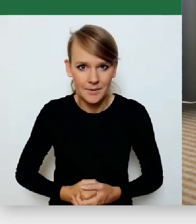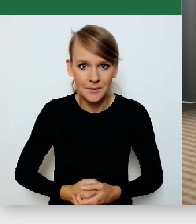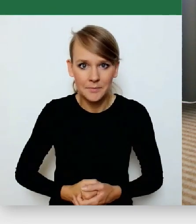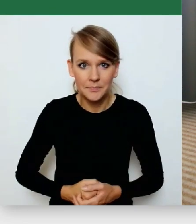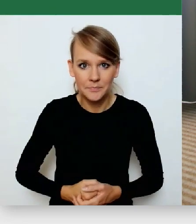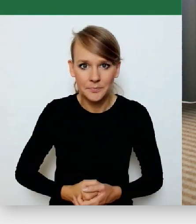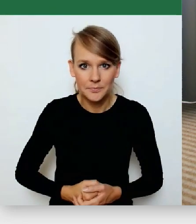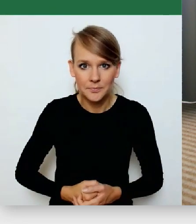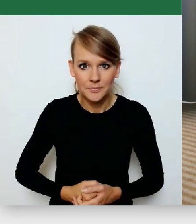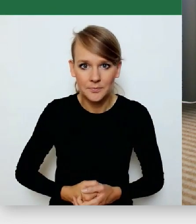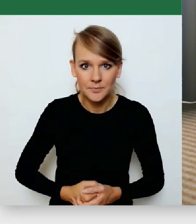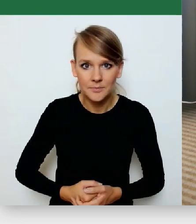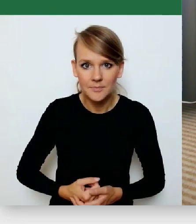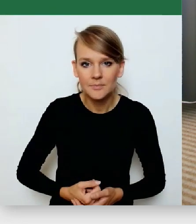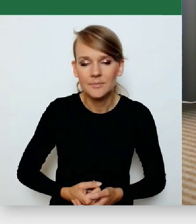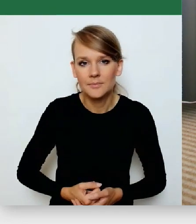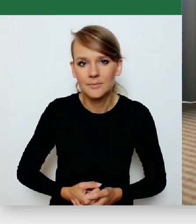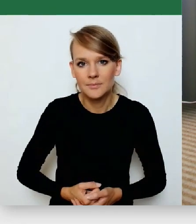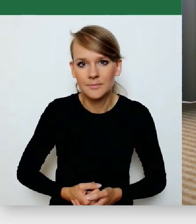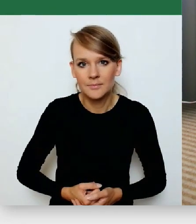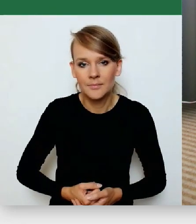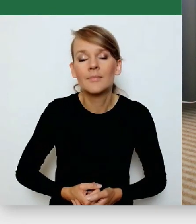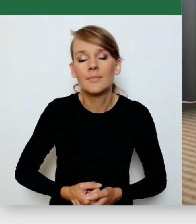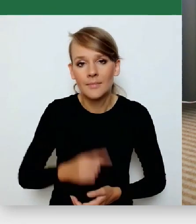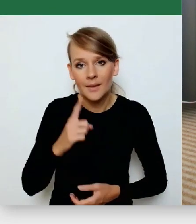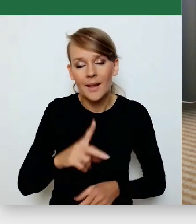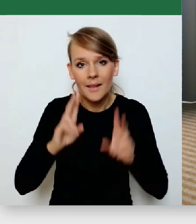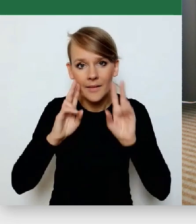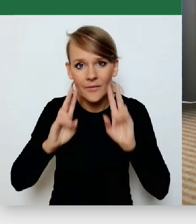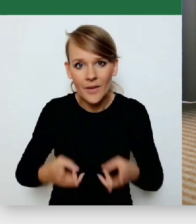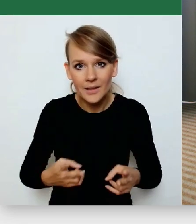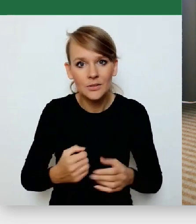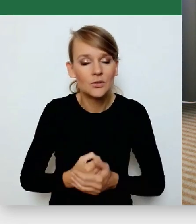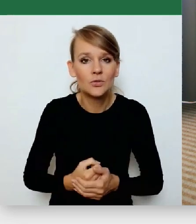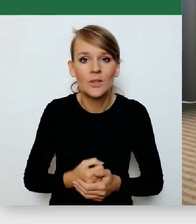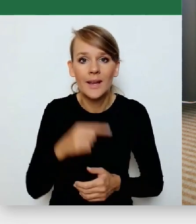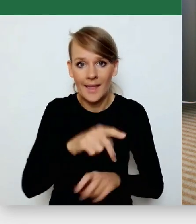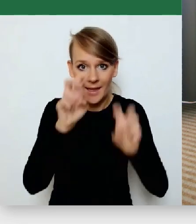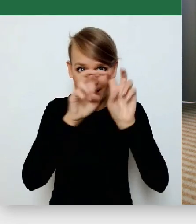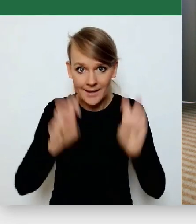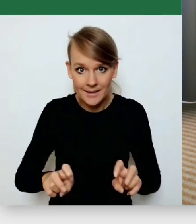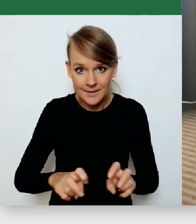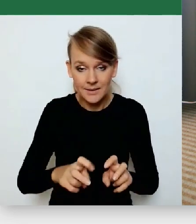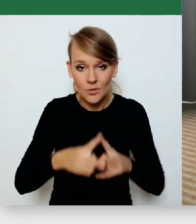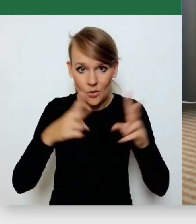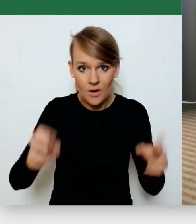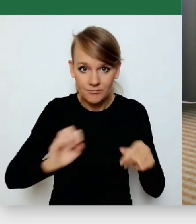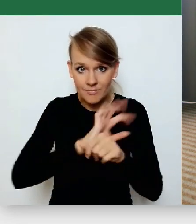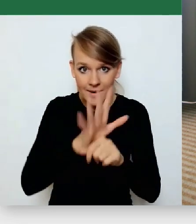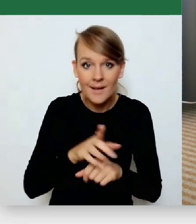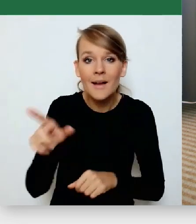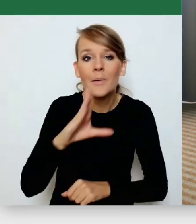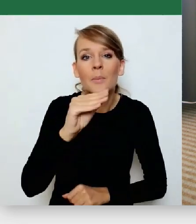zadziałać w próżni. Natomiast rzeczywiście w tym kryzysie pandemicznym i uchodźcym, to co Beata mówiłaś, to